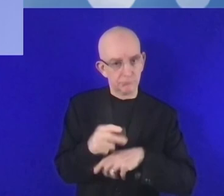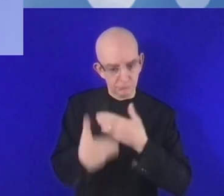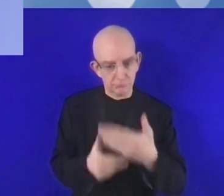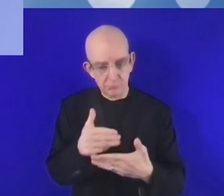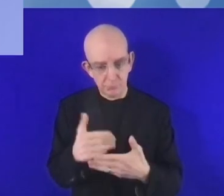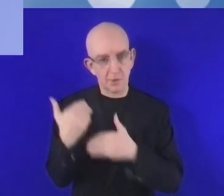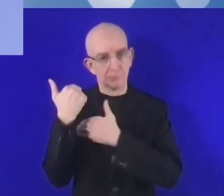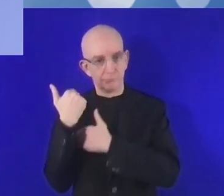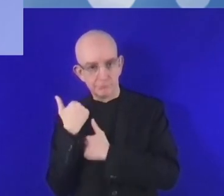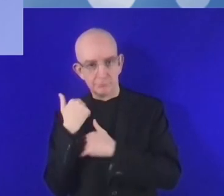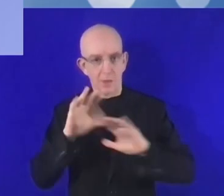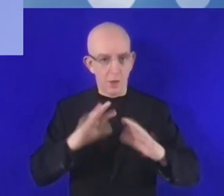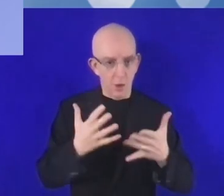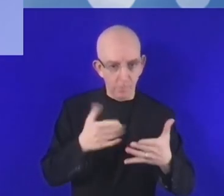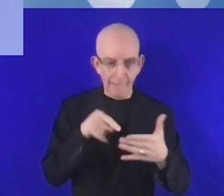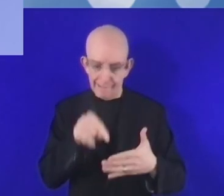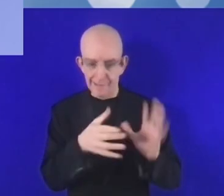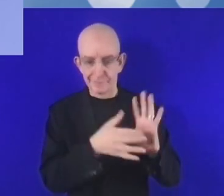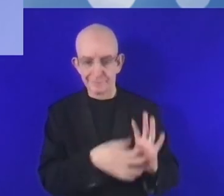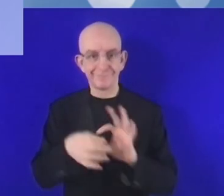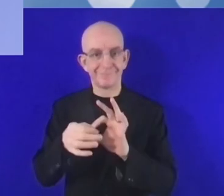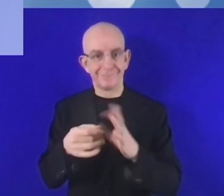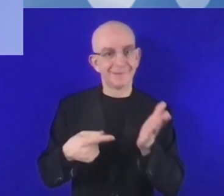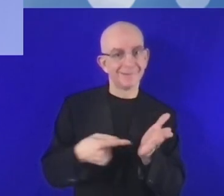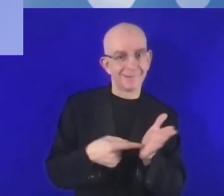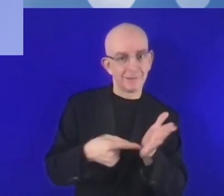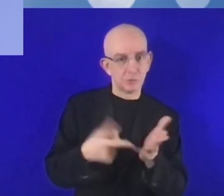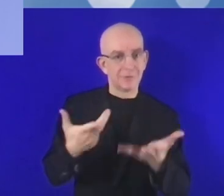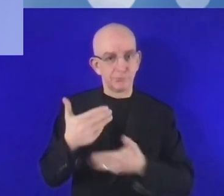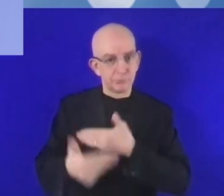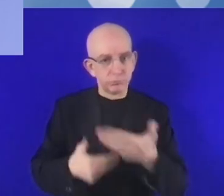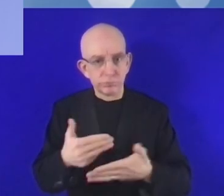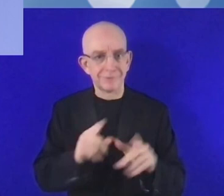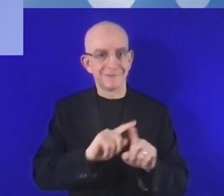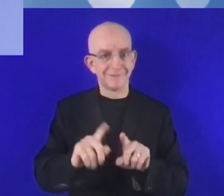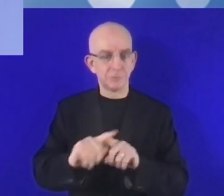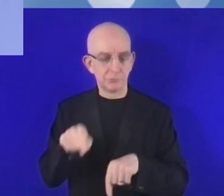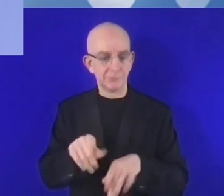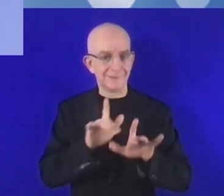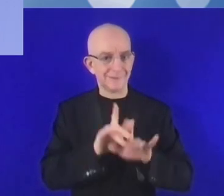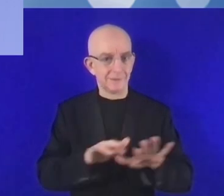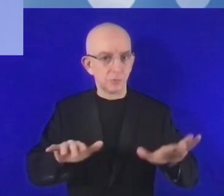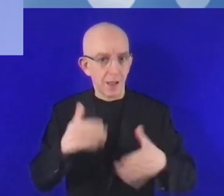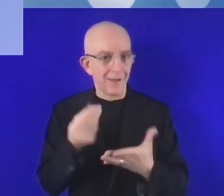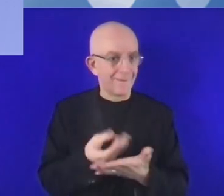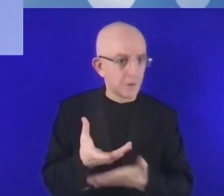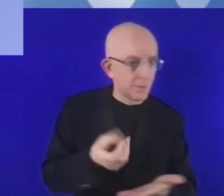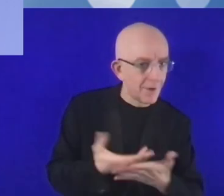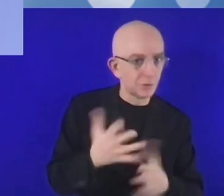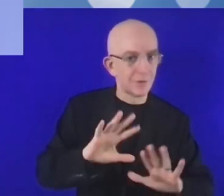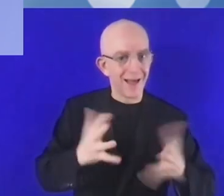إلى دعم الاستثمارات وهذه هي تحديات الرئيسية التي أراها